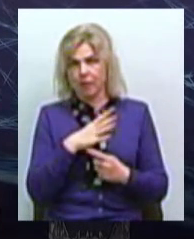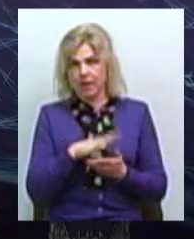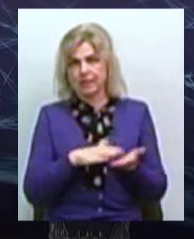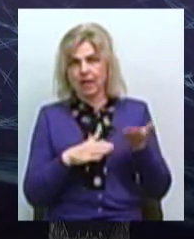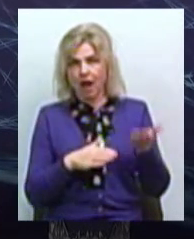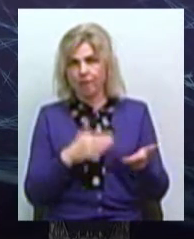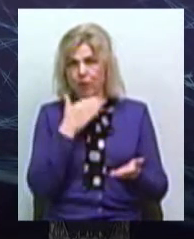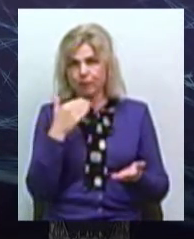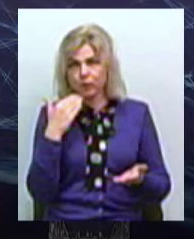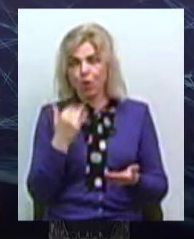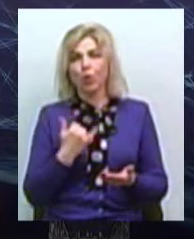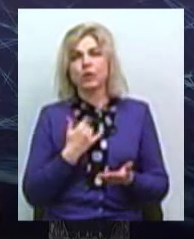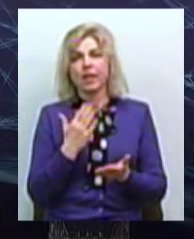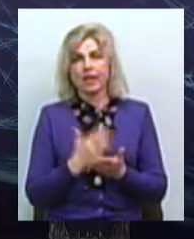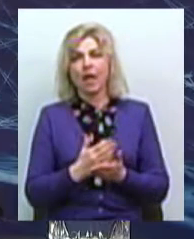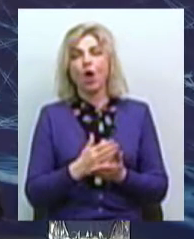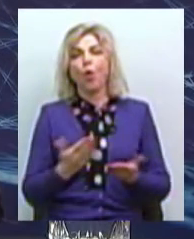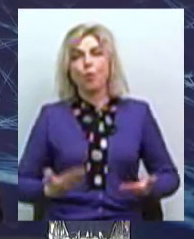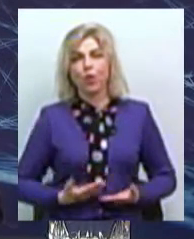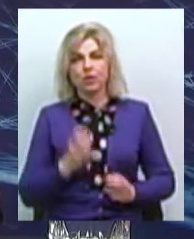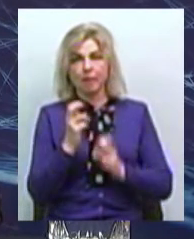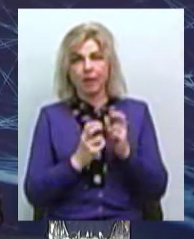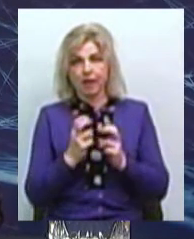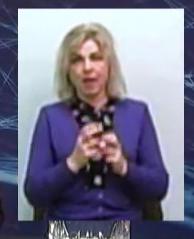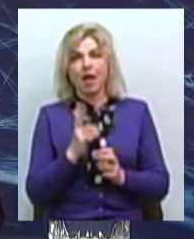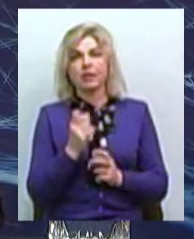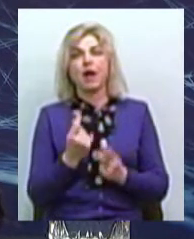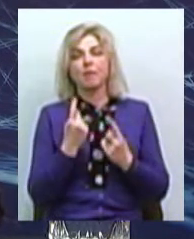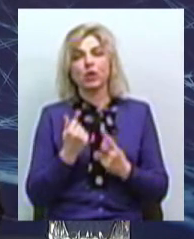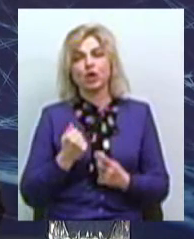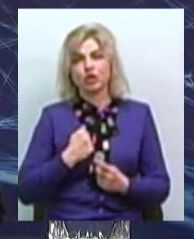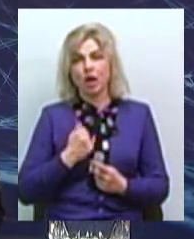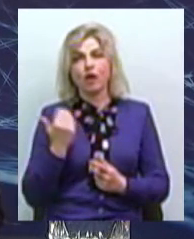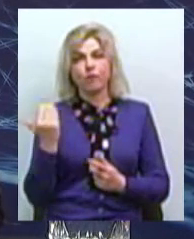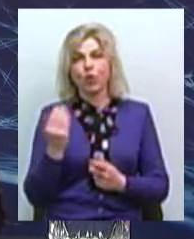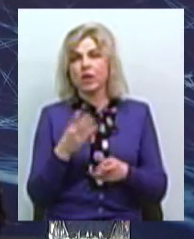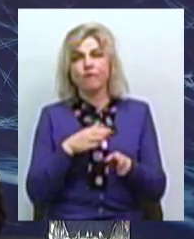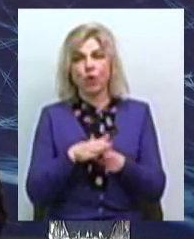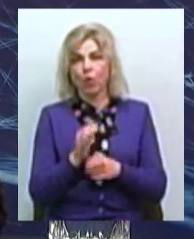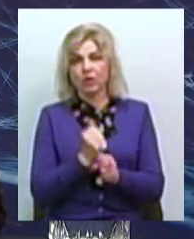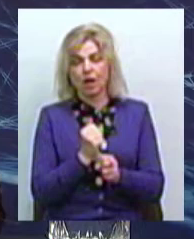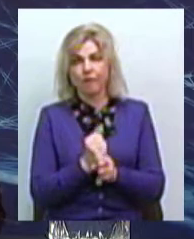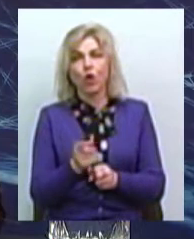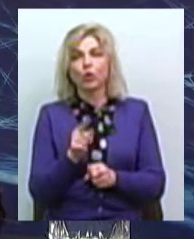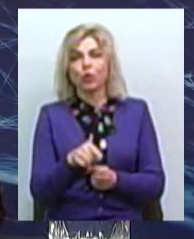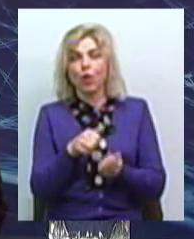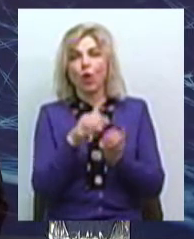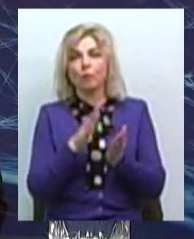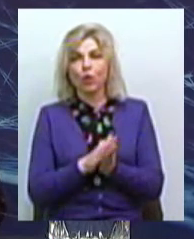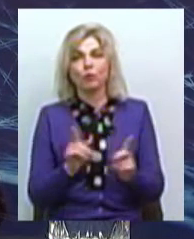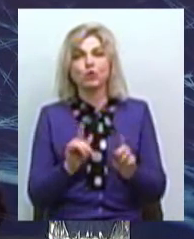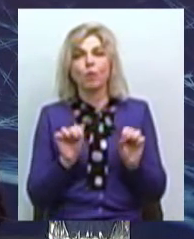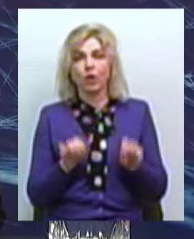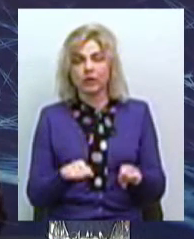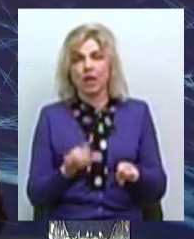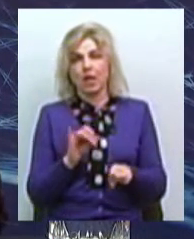знаємо, що в нас є комунальне підприємство «Центр захисту тварин». На превеликий жаль, вони не виконують цю роботу у тому обсязі, у якому могли б. І,